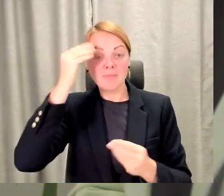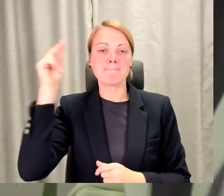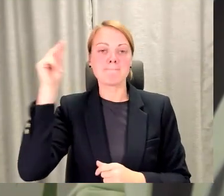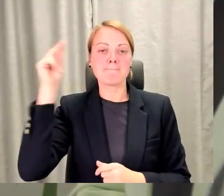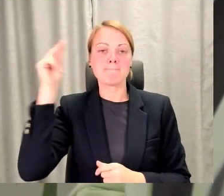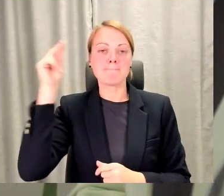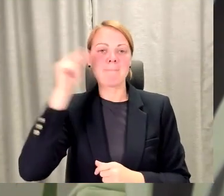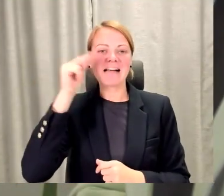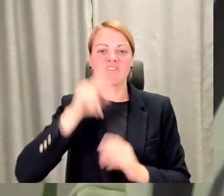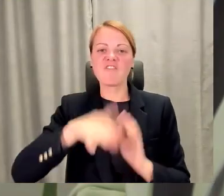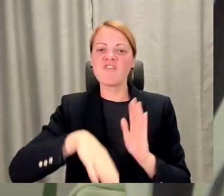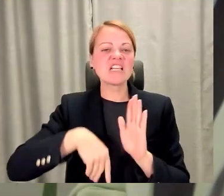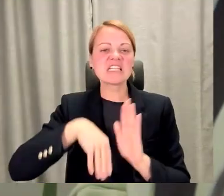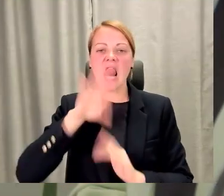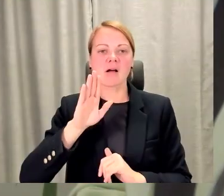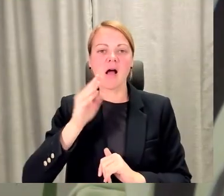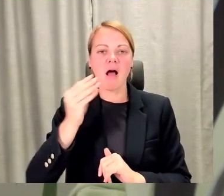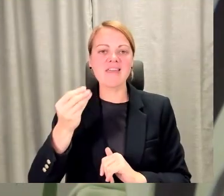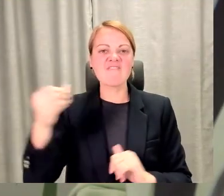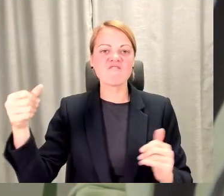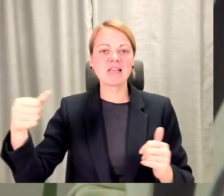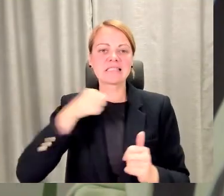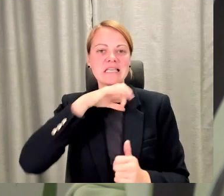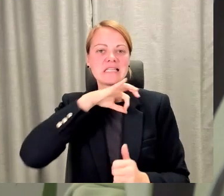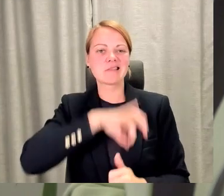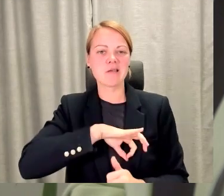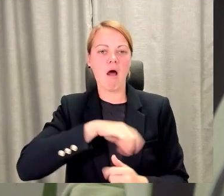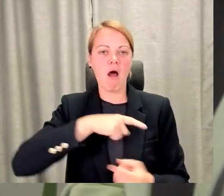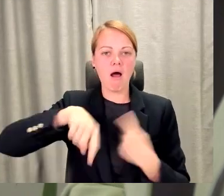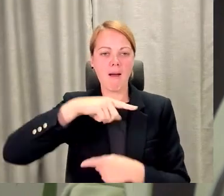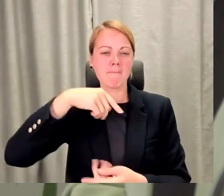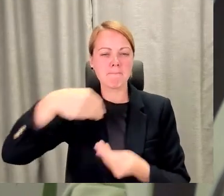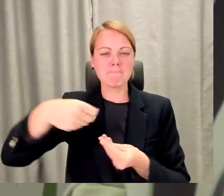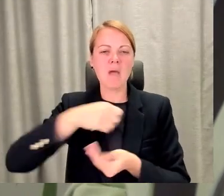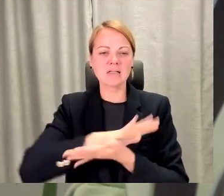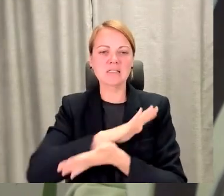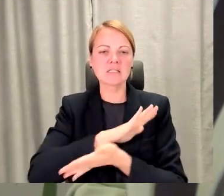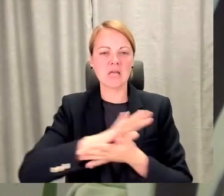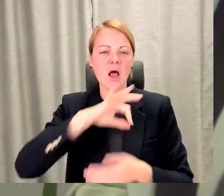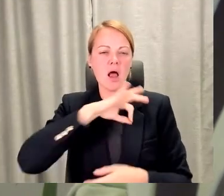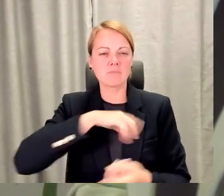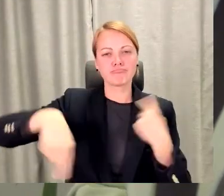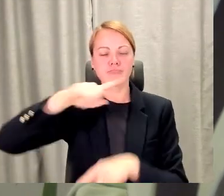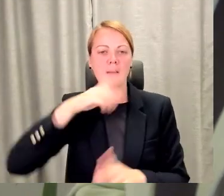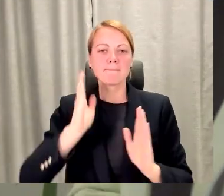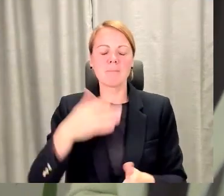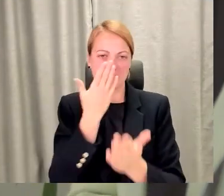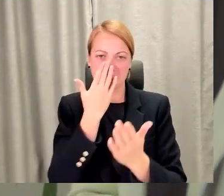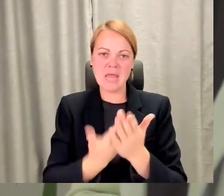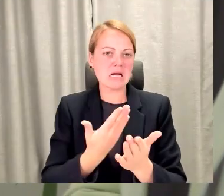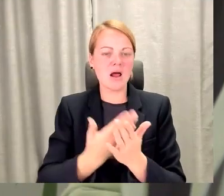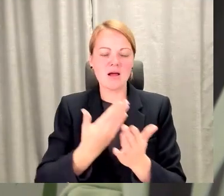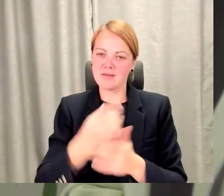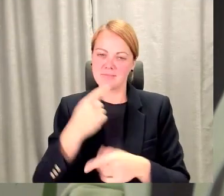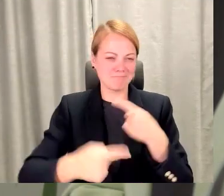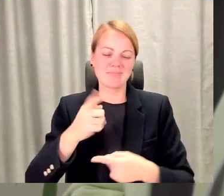vienmēr atmaksāsies. Tas ir pierādījies nevien vien reizi. Tas ir arī tas, ko es redzu no